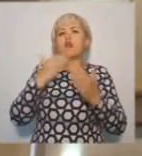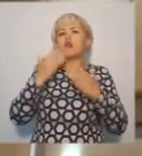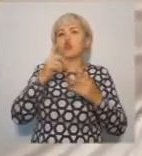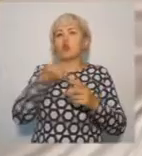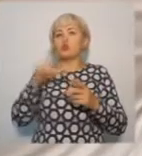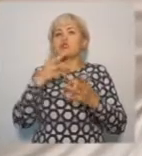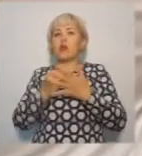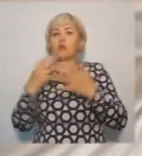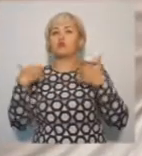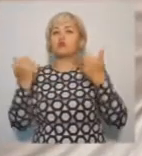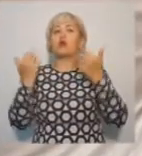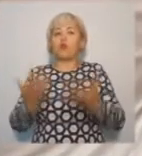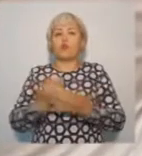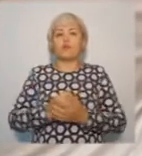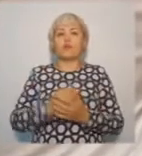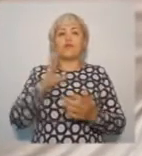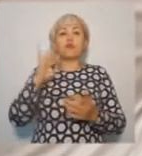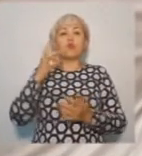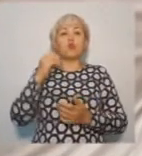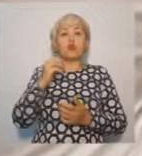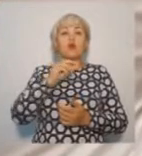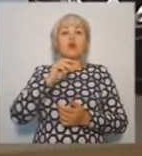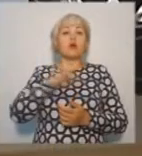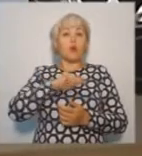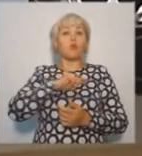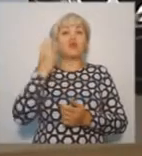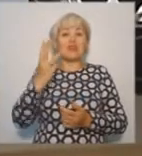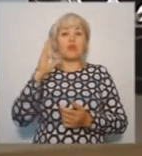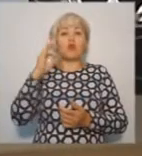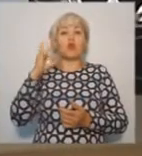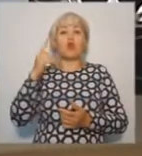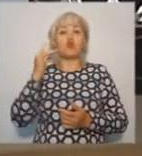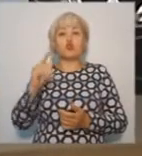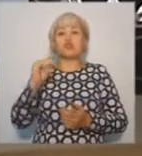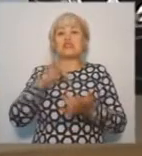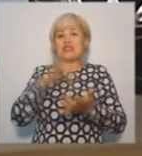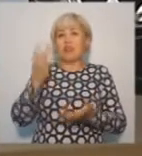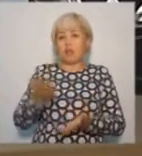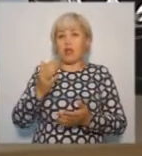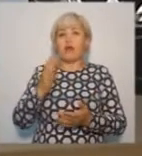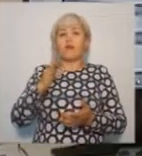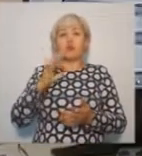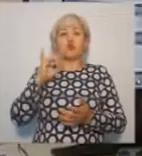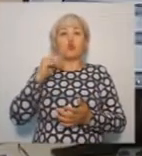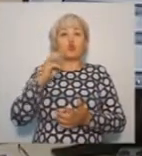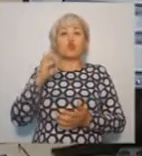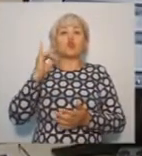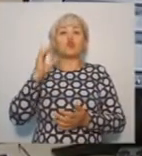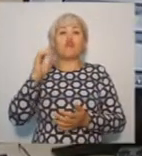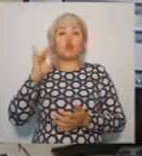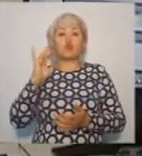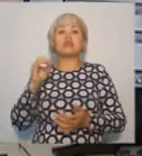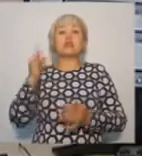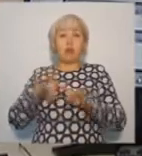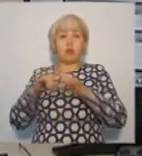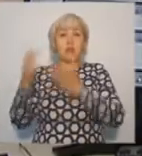своему здоровью. В Югре работают три онкологических центра. В Сургуте, Нижневартовске и Хантамансийске. Последний – самый